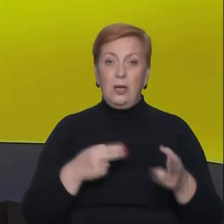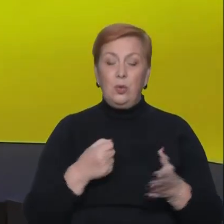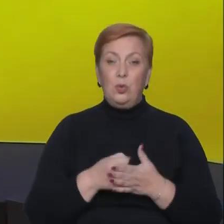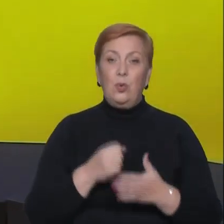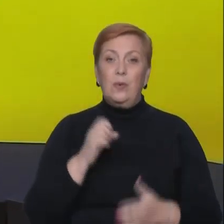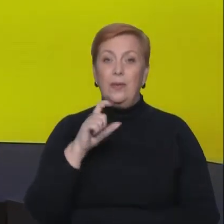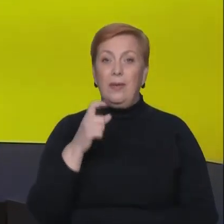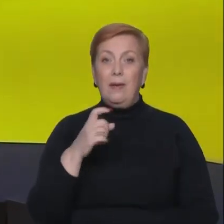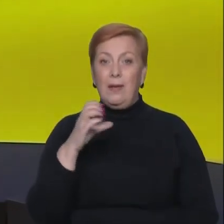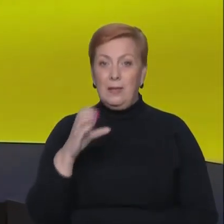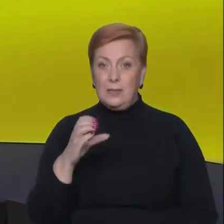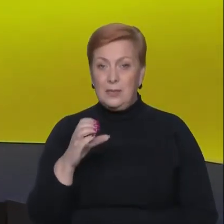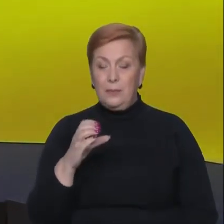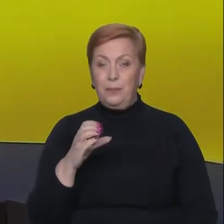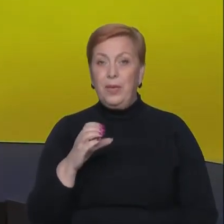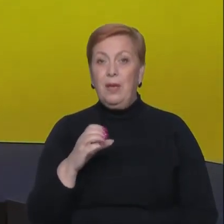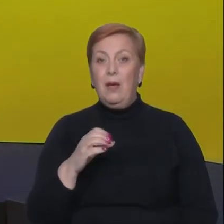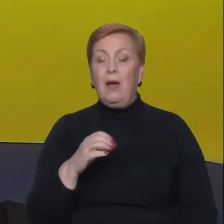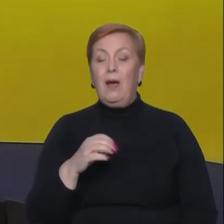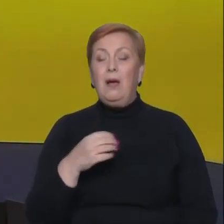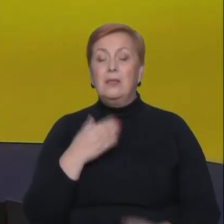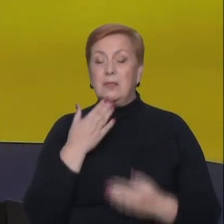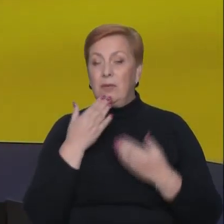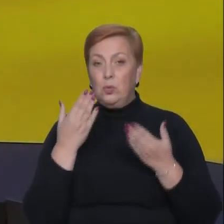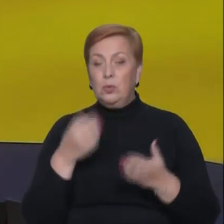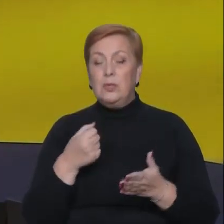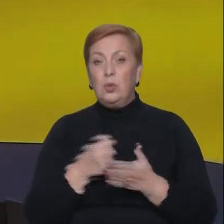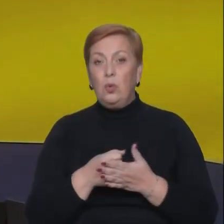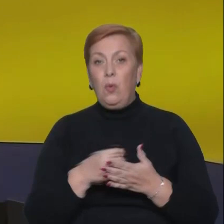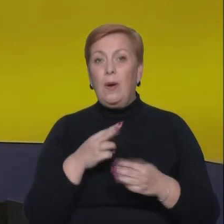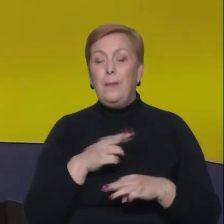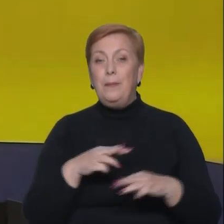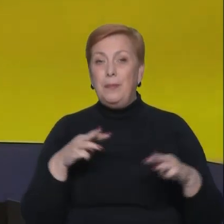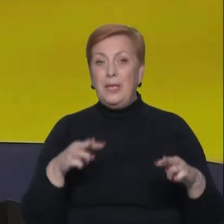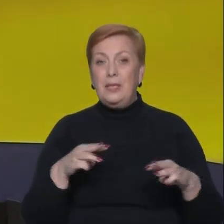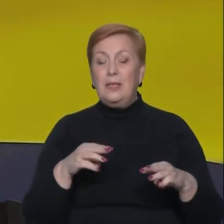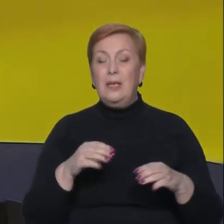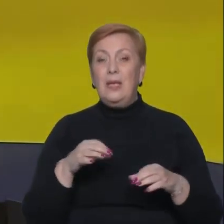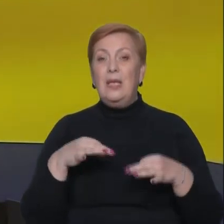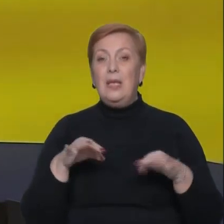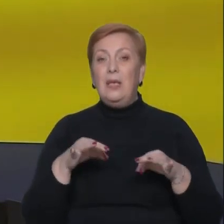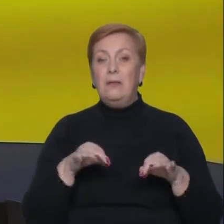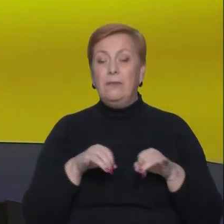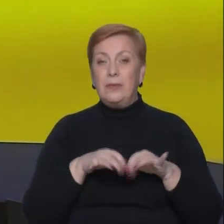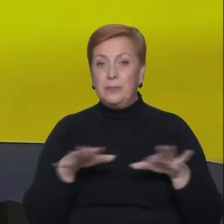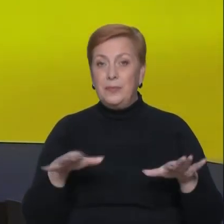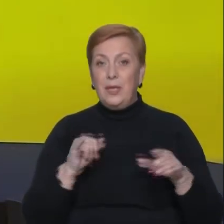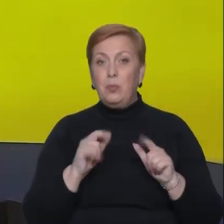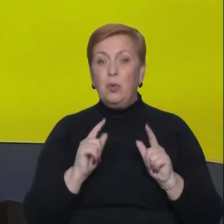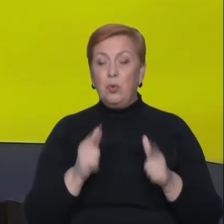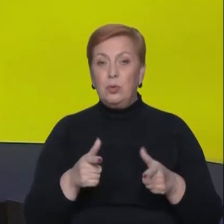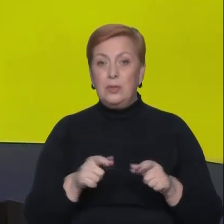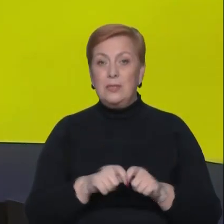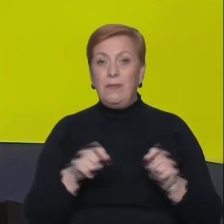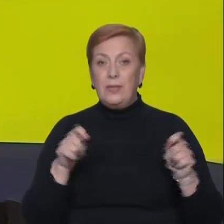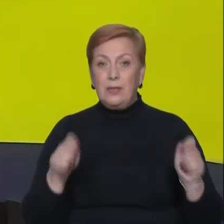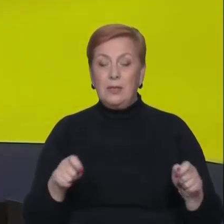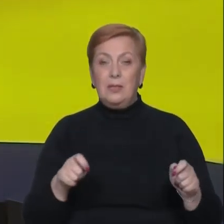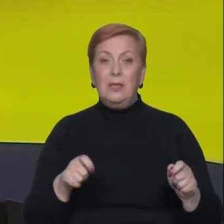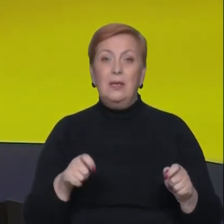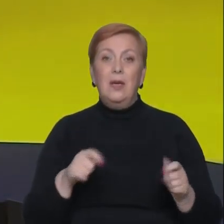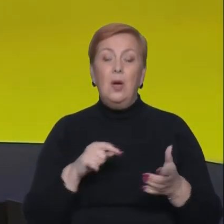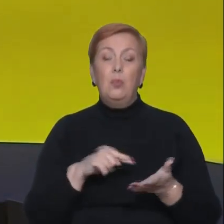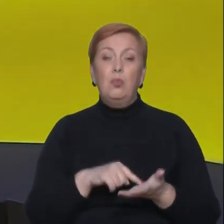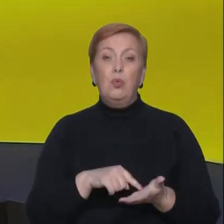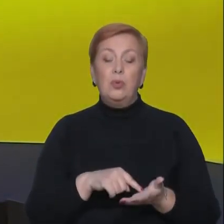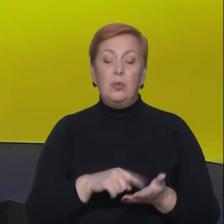Мінінфраструктури Польщі та України. Вони погодили, зокрема, відкриття пункту пропуску у Гринів-Долгобичів